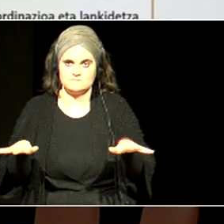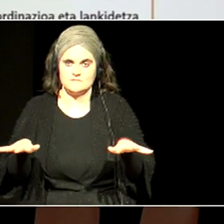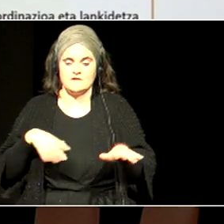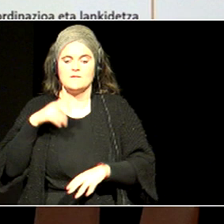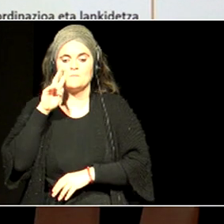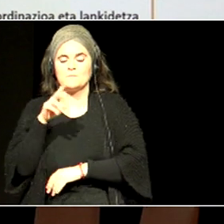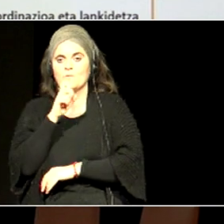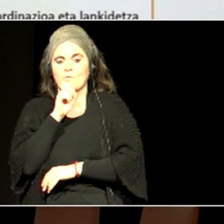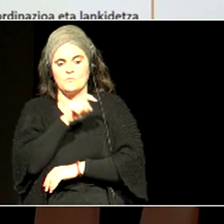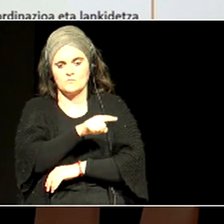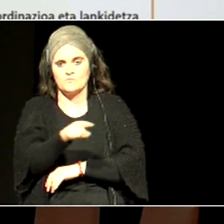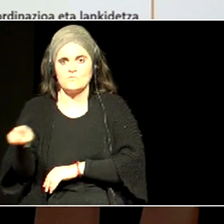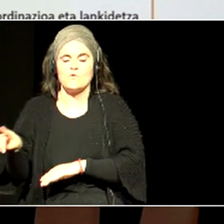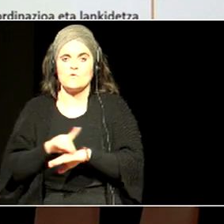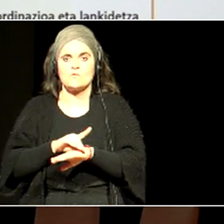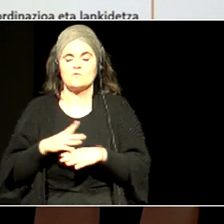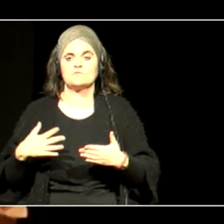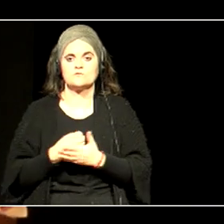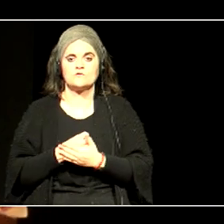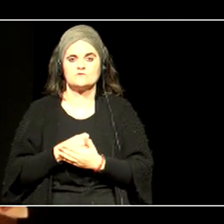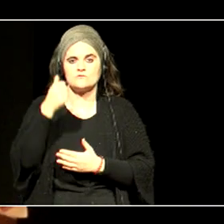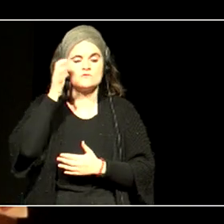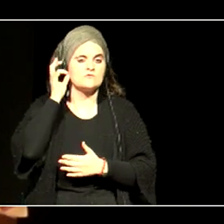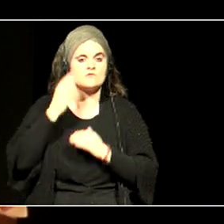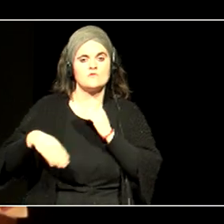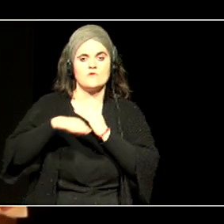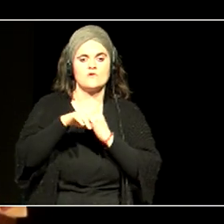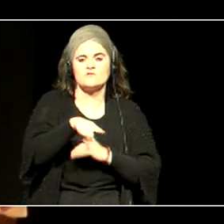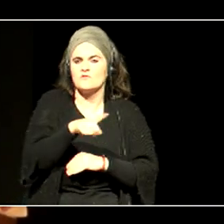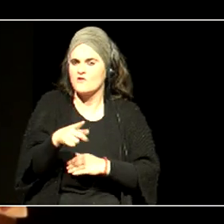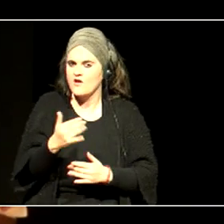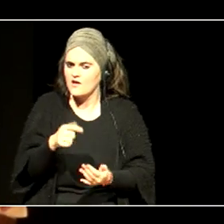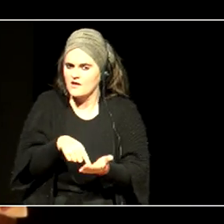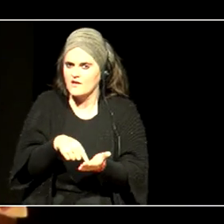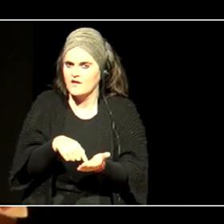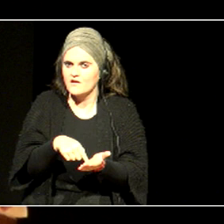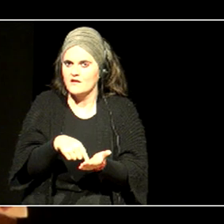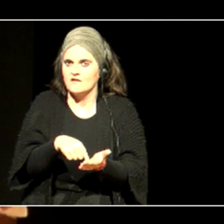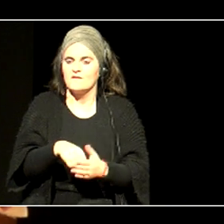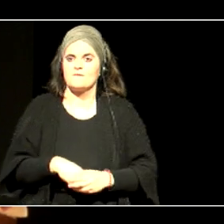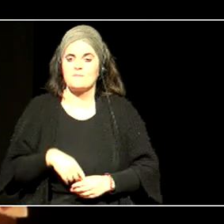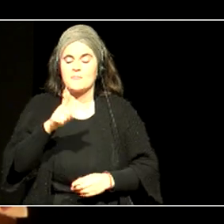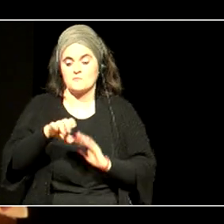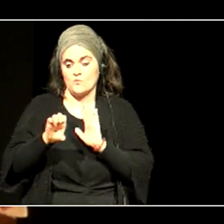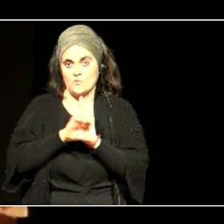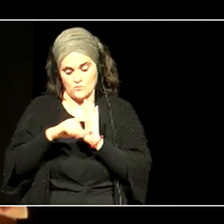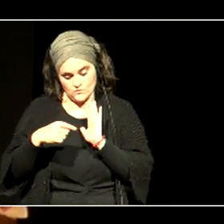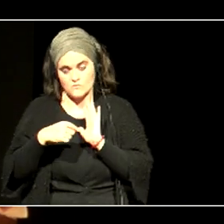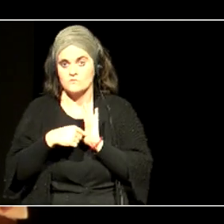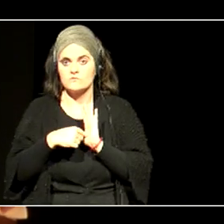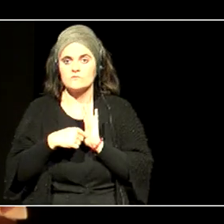zelan, eskidetza, ia presente dagoen, ez dagoen, eta, gauza bera, kurrikulunarekin.